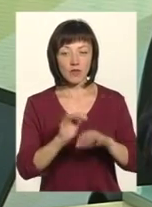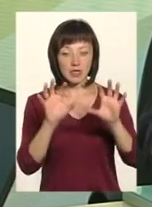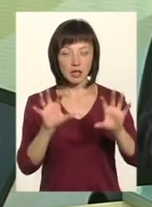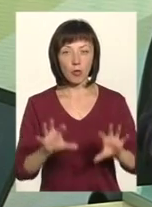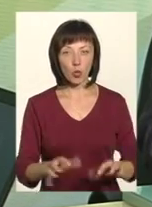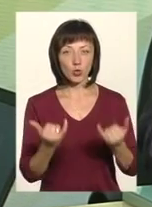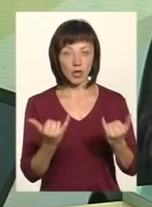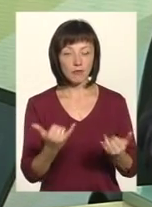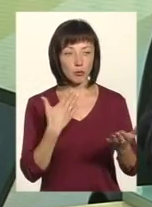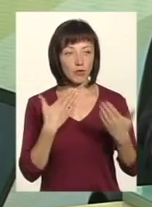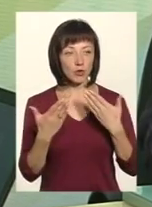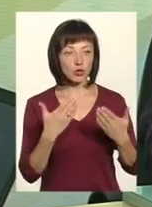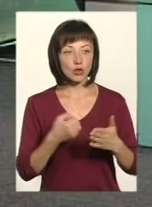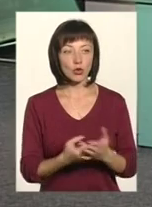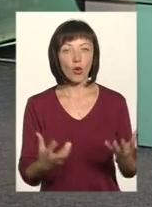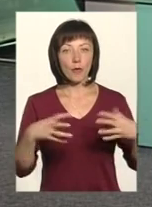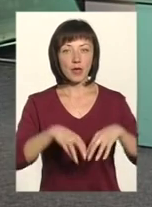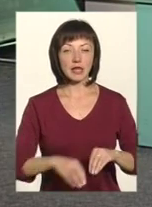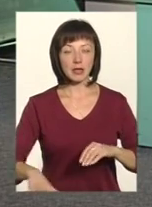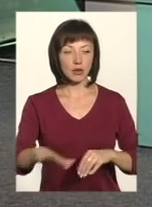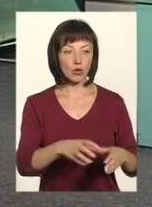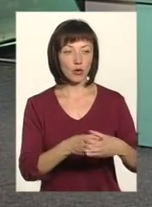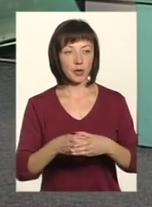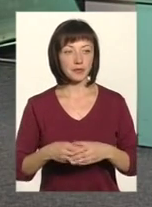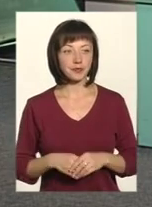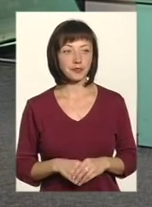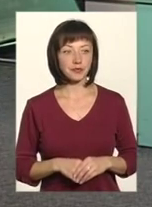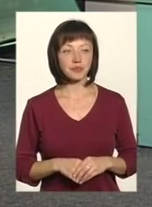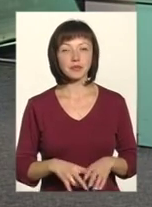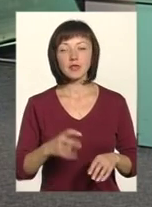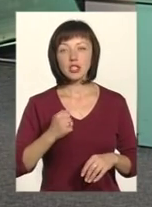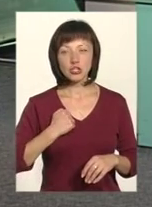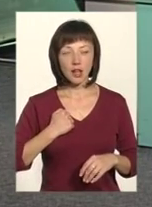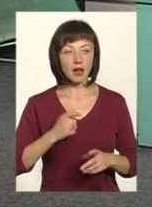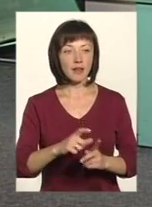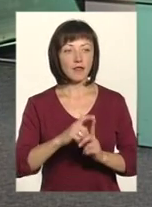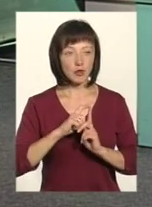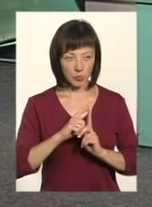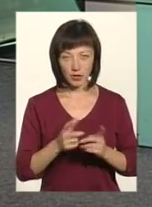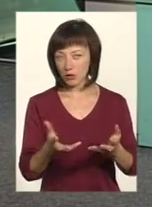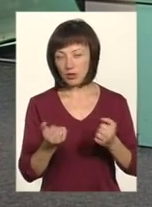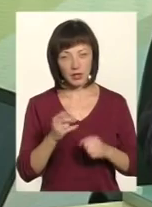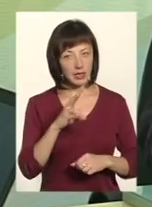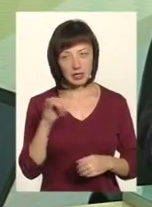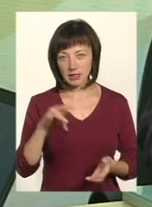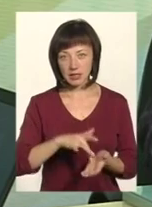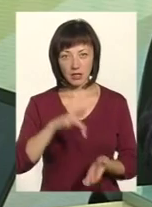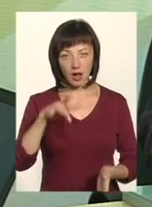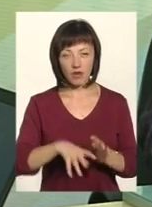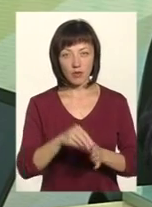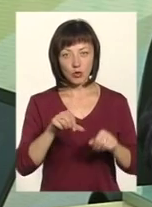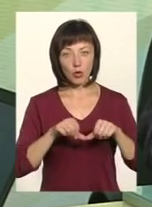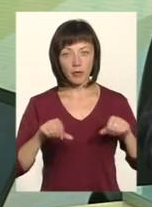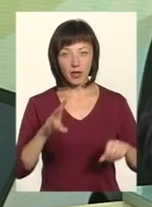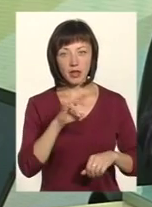законодавством по відношенню до об'єднаних територіальних громад. На жаль, відповіді сьогодні ми не отримали ні з Центральної виборчої комісії,